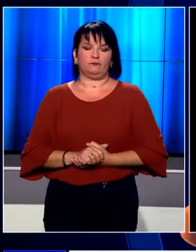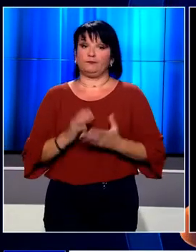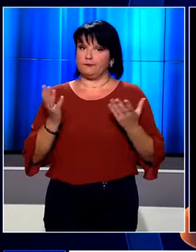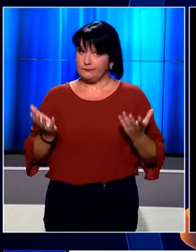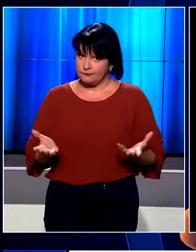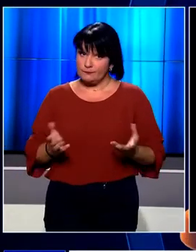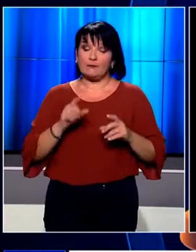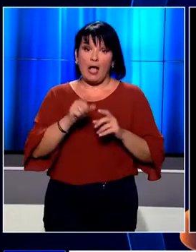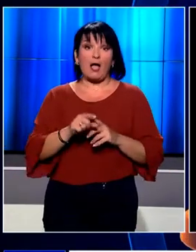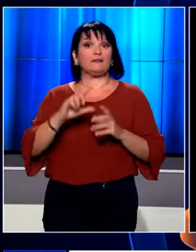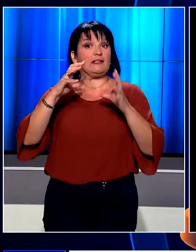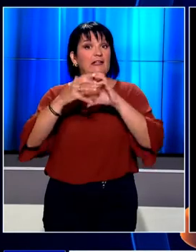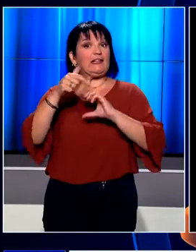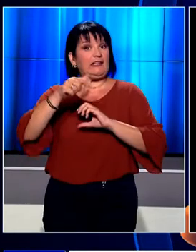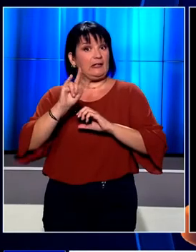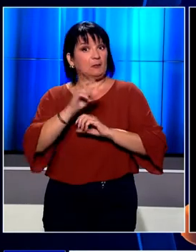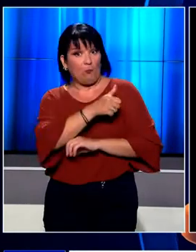Τελικά είναι η γη μοναδική.